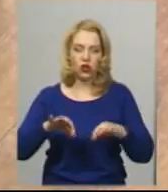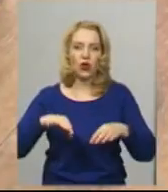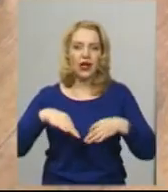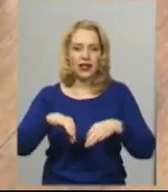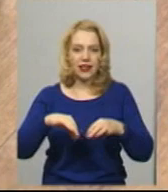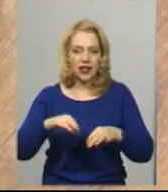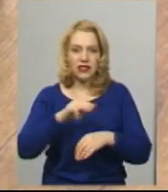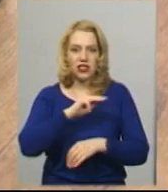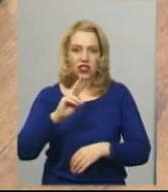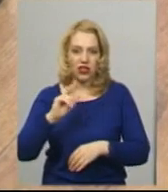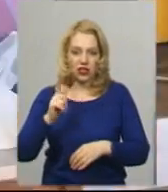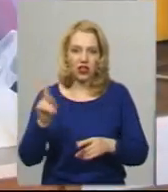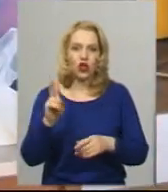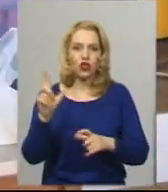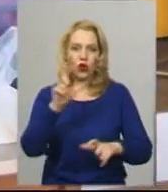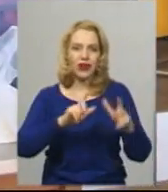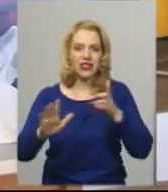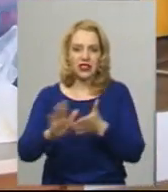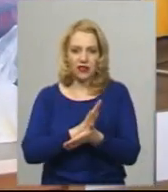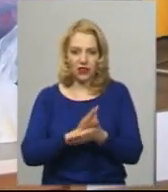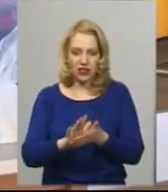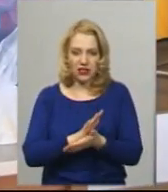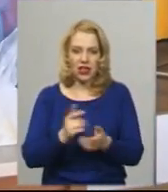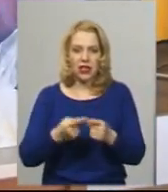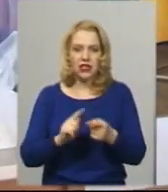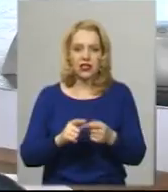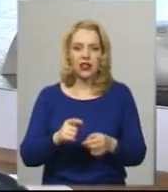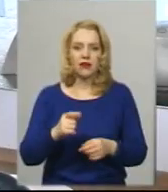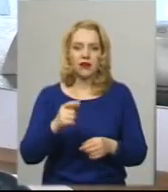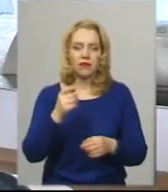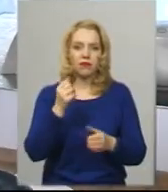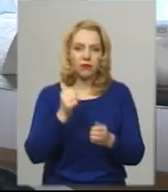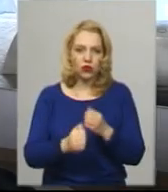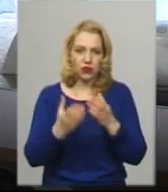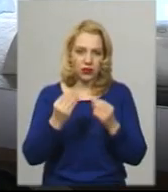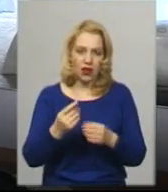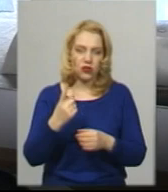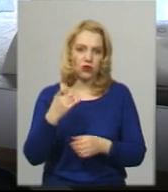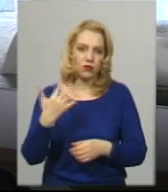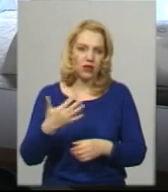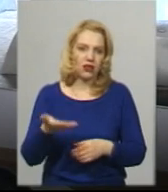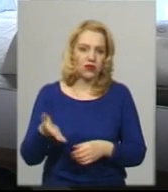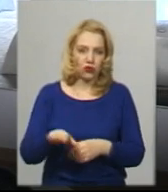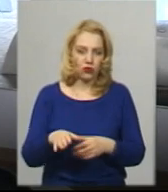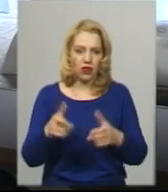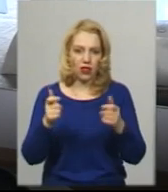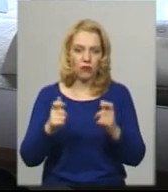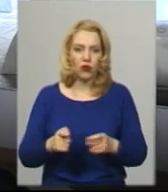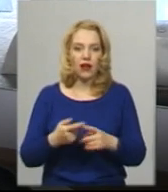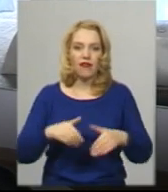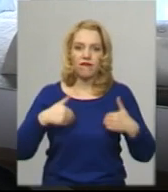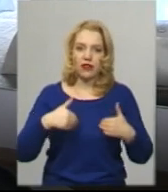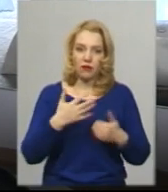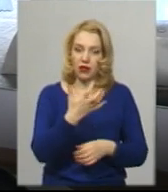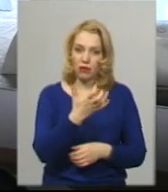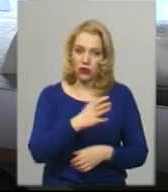сьогодні розвозять продукти медикам на блокпостах. Щодня складають до півтори сотні наборів. Вітамінних ми видали 500, таких продуктових